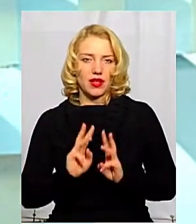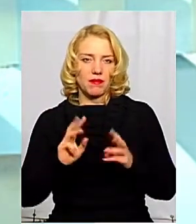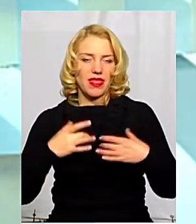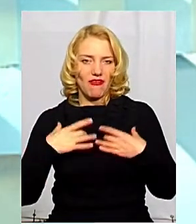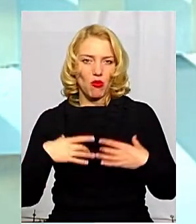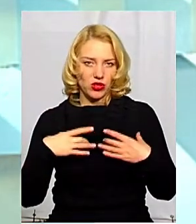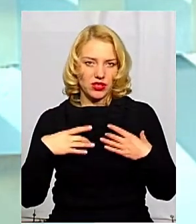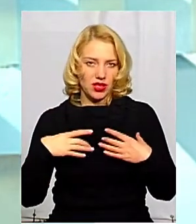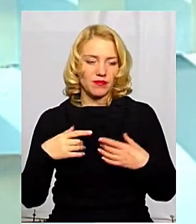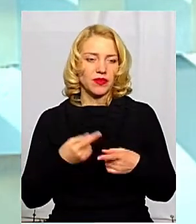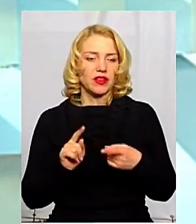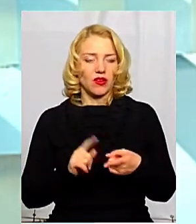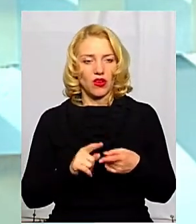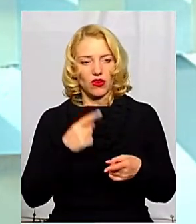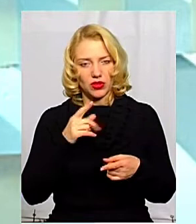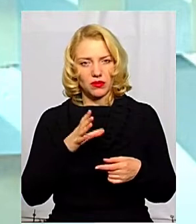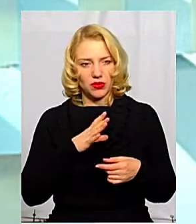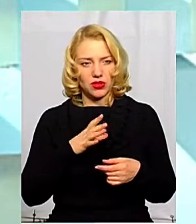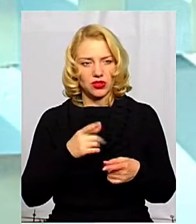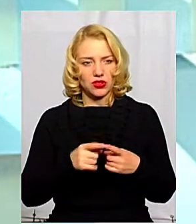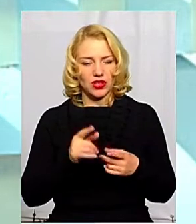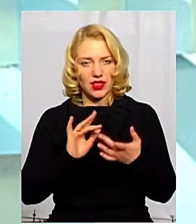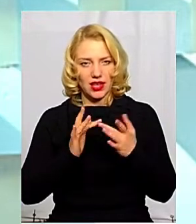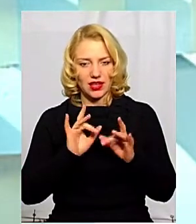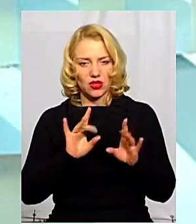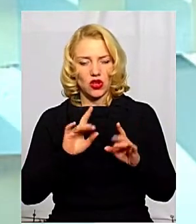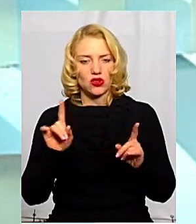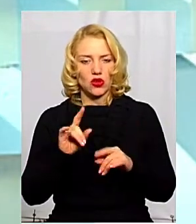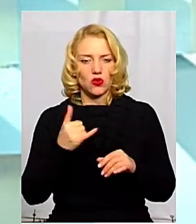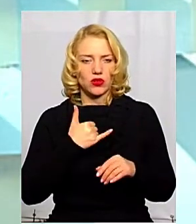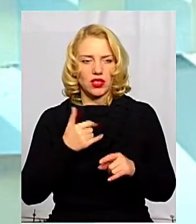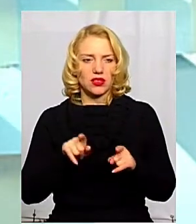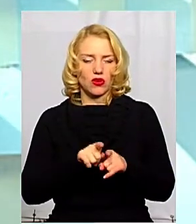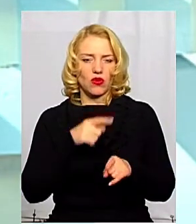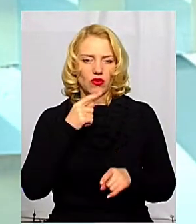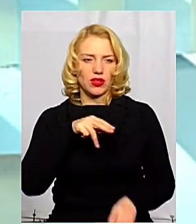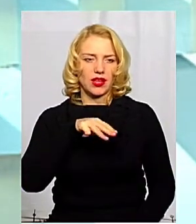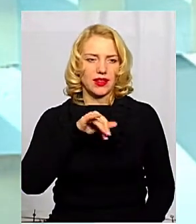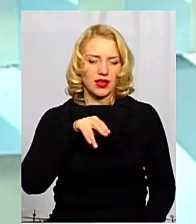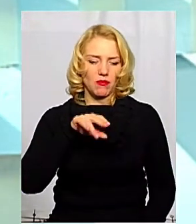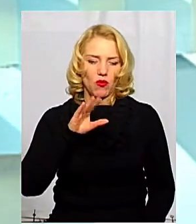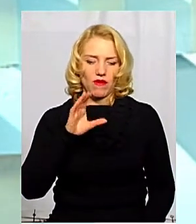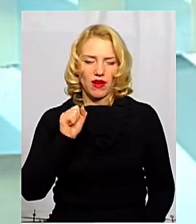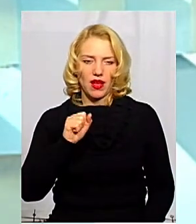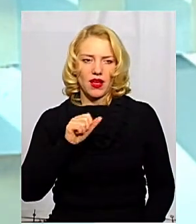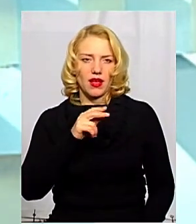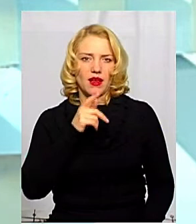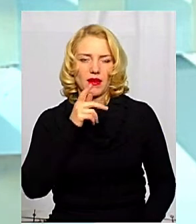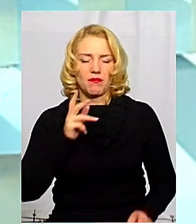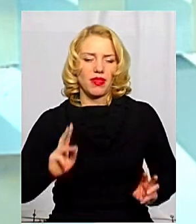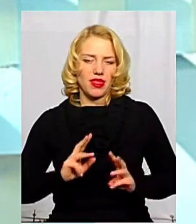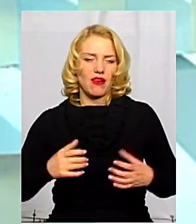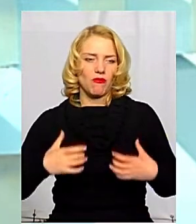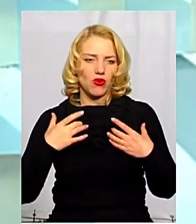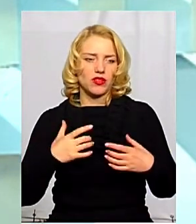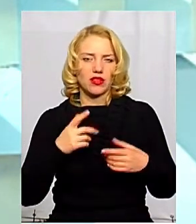Є випадки такі, лікар-офтальмолог викидував, що у нас зараз говорить атипову пневмонію. Ніхто не міг розібратися протягом грудня, від чого